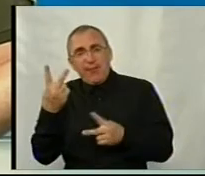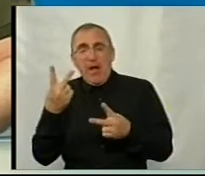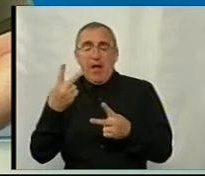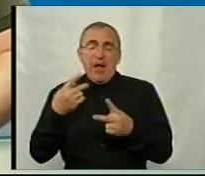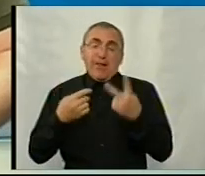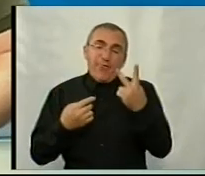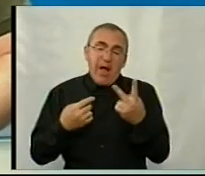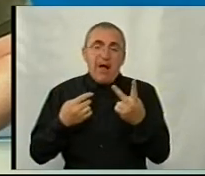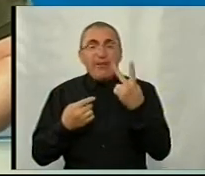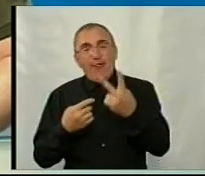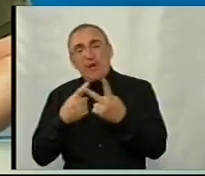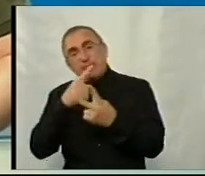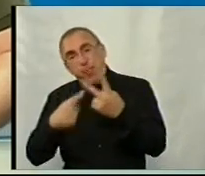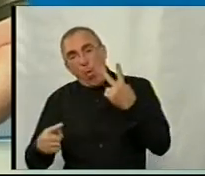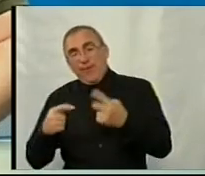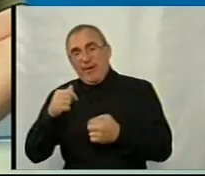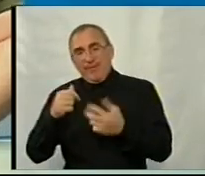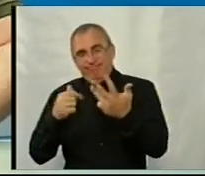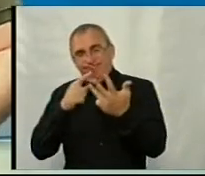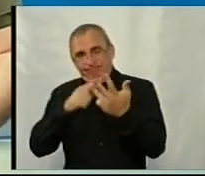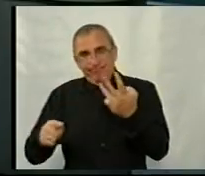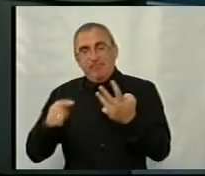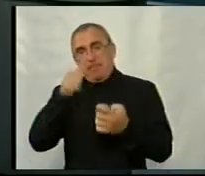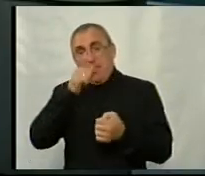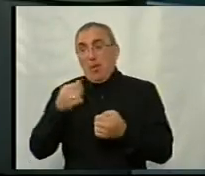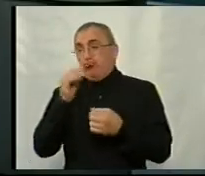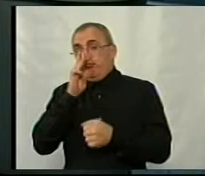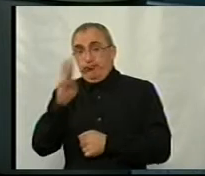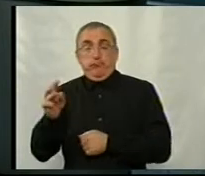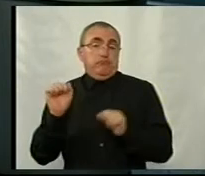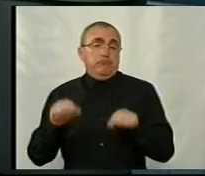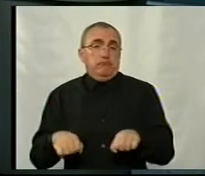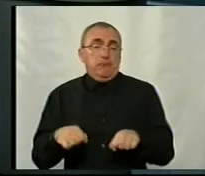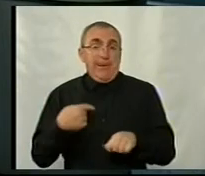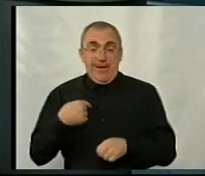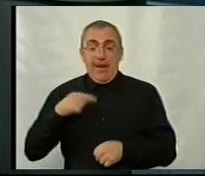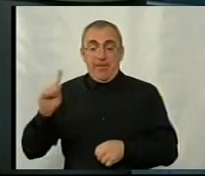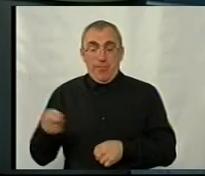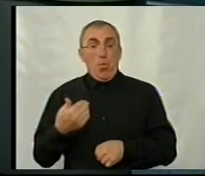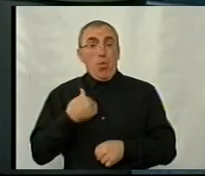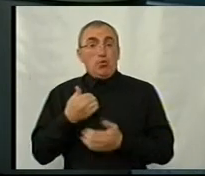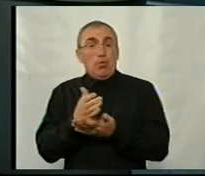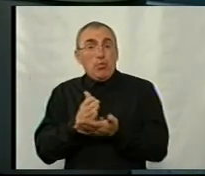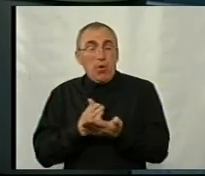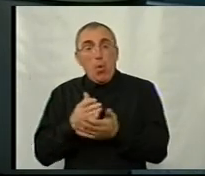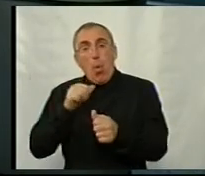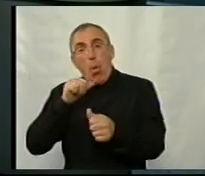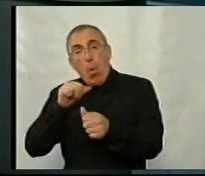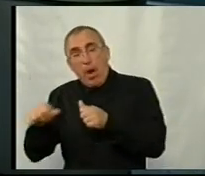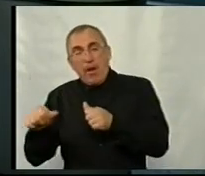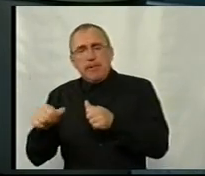місяця. Проте, лише отримують грошове забезпечення за цей час. А якщо я, як призивник, хочу служити в якійсь окремій